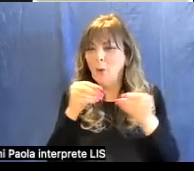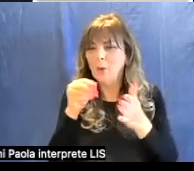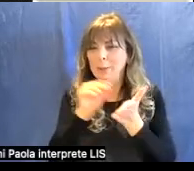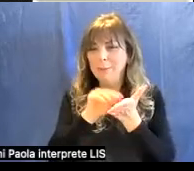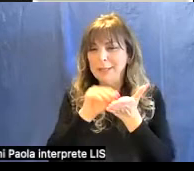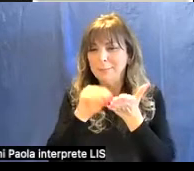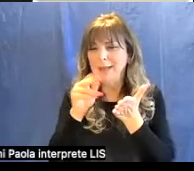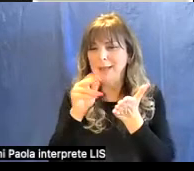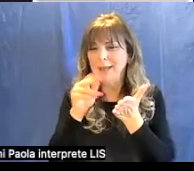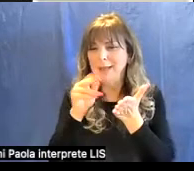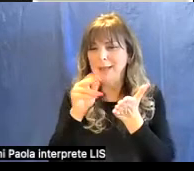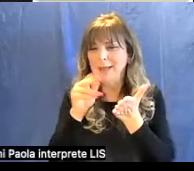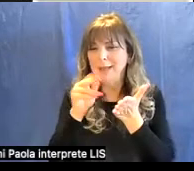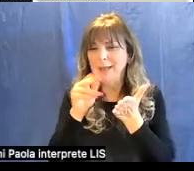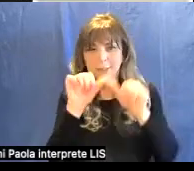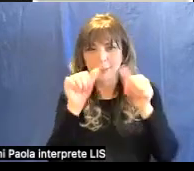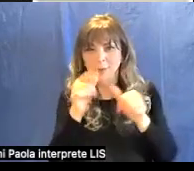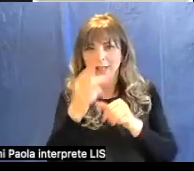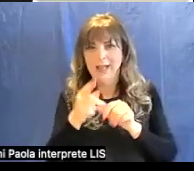anatomici come vedete.